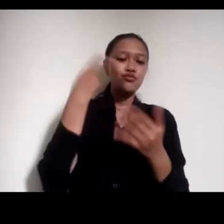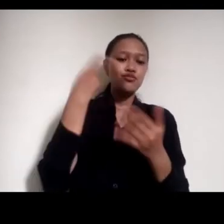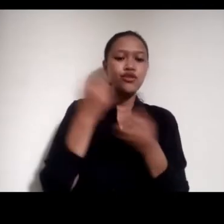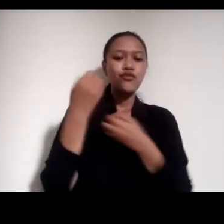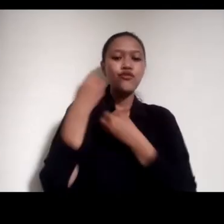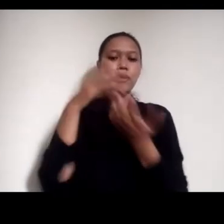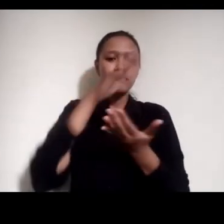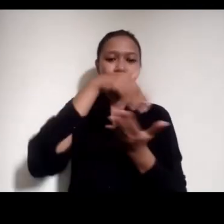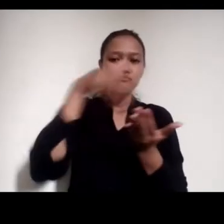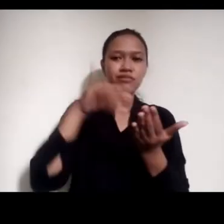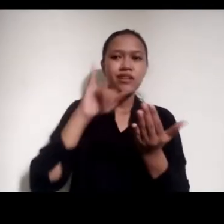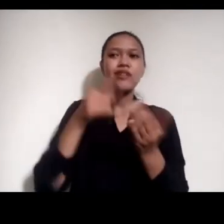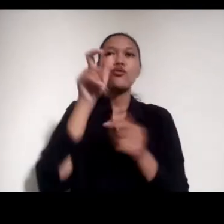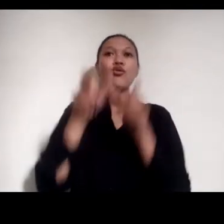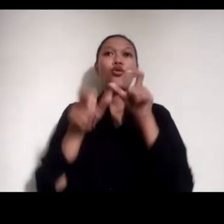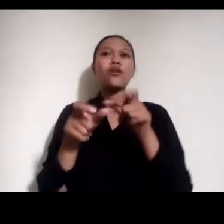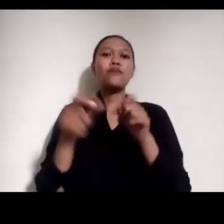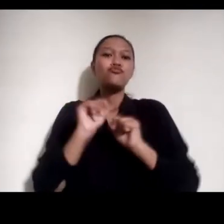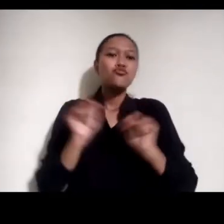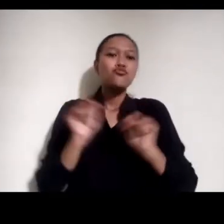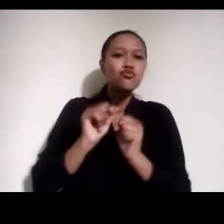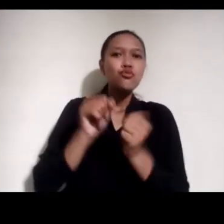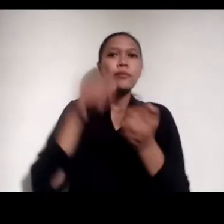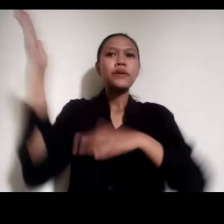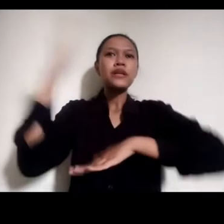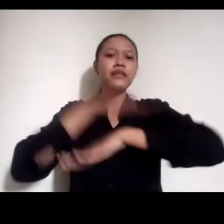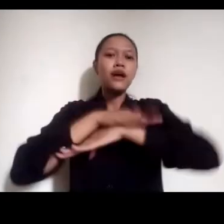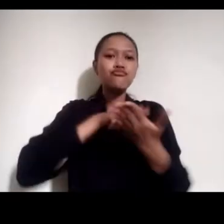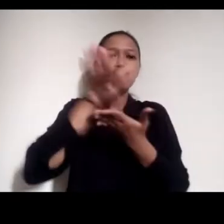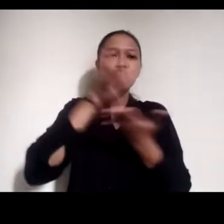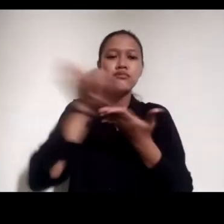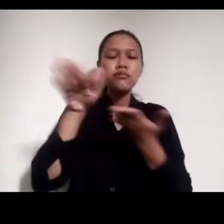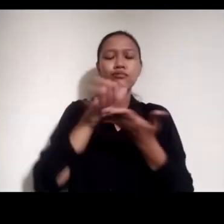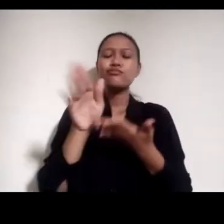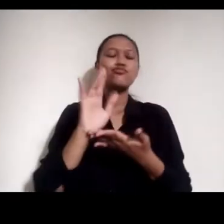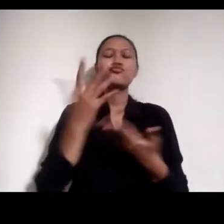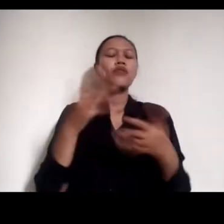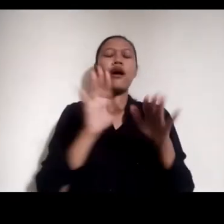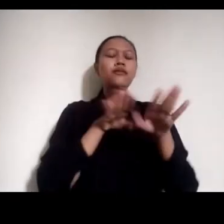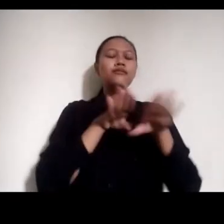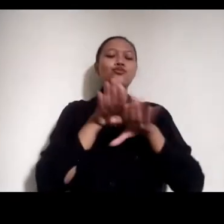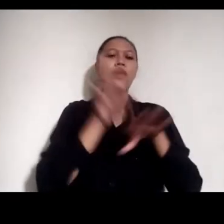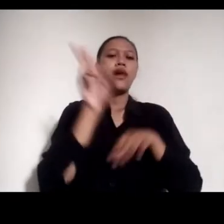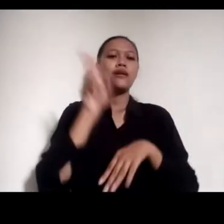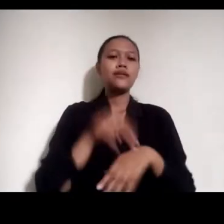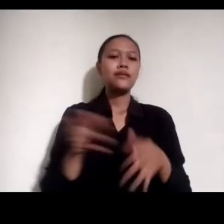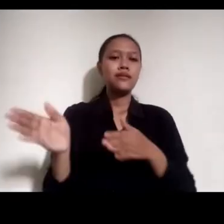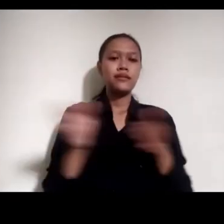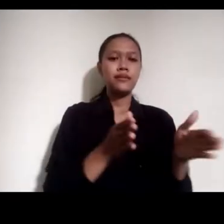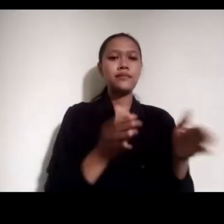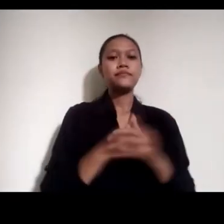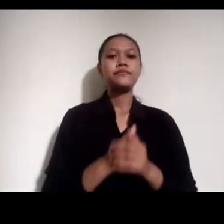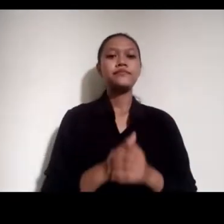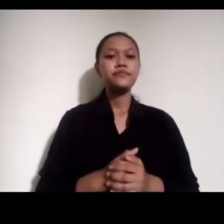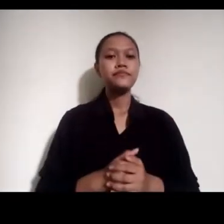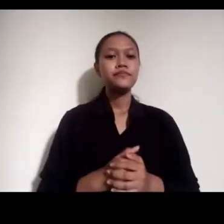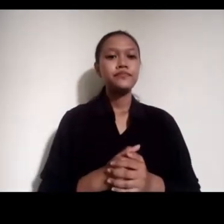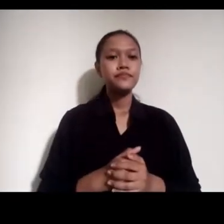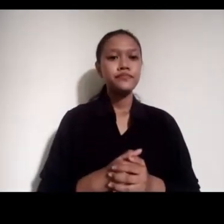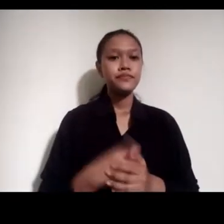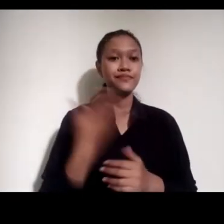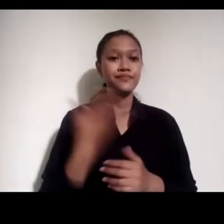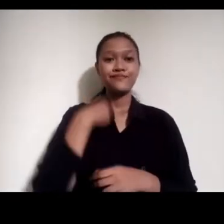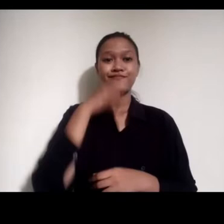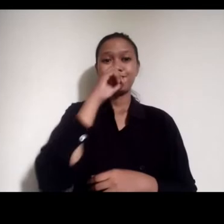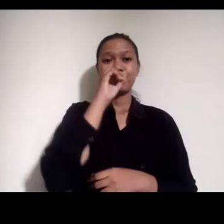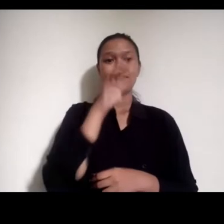Nah kemudian Siapa yang mempraktikan jurnalisme data Nah seperti aku bilang tadi Ini sebenarnya